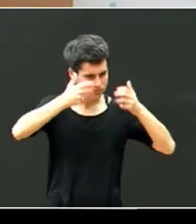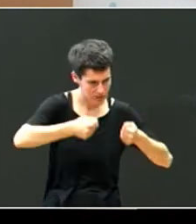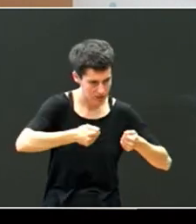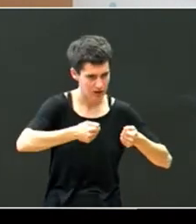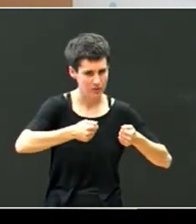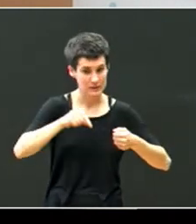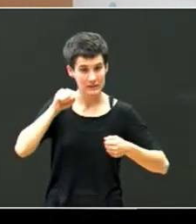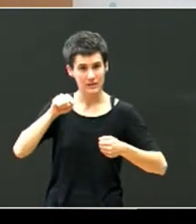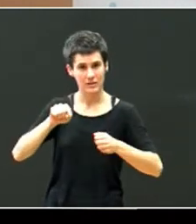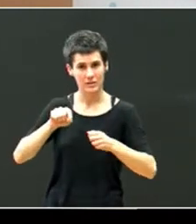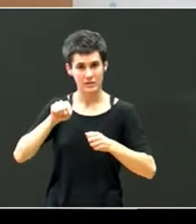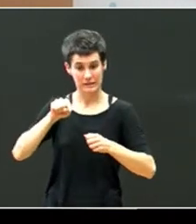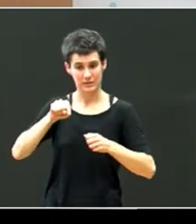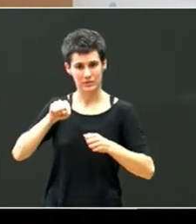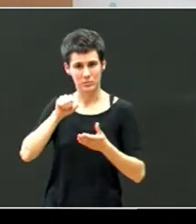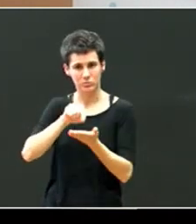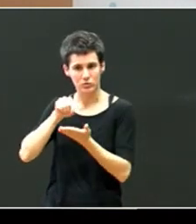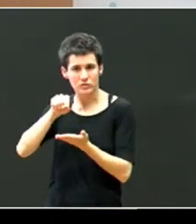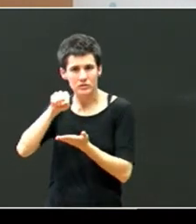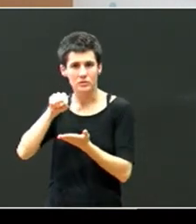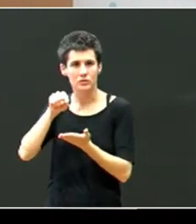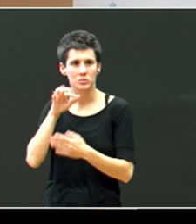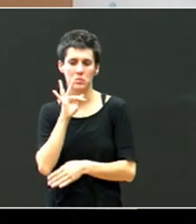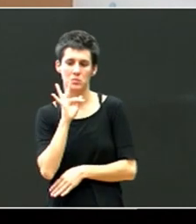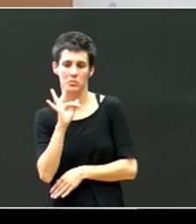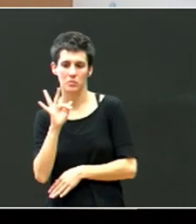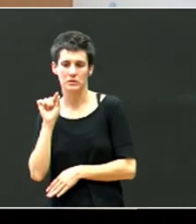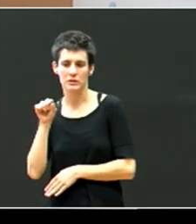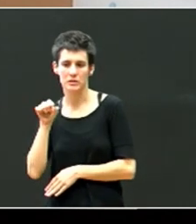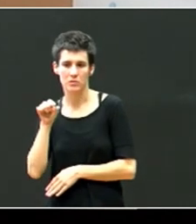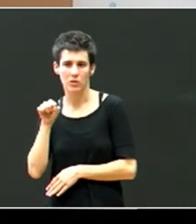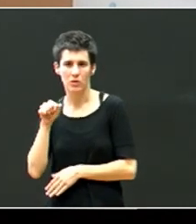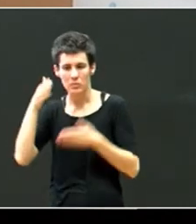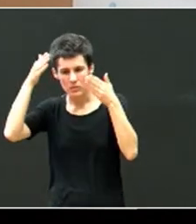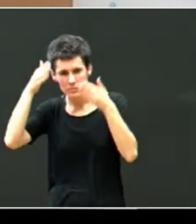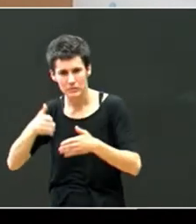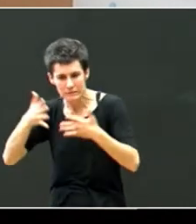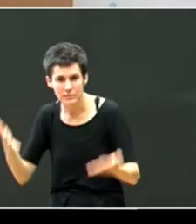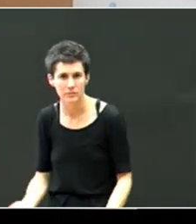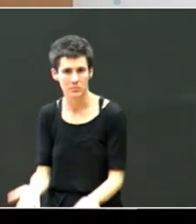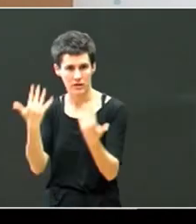hortik, oietatik, alderdi positibo oietatik, tiraka, tokatzen zaigu eskolan,